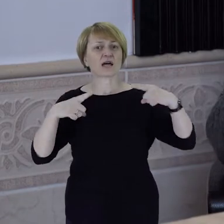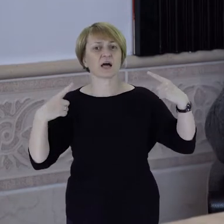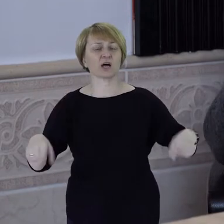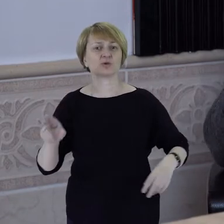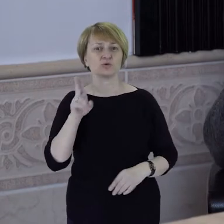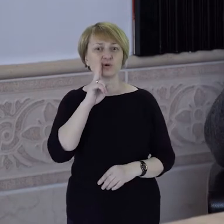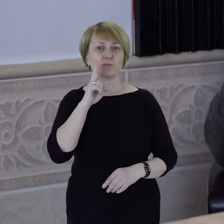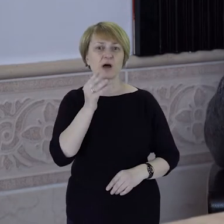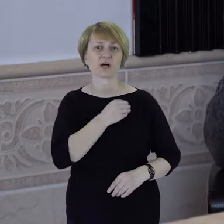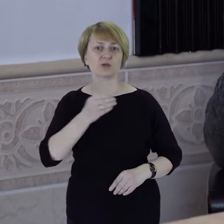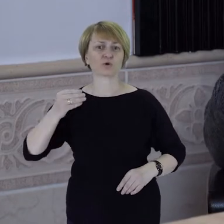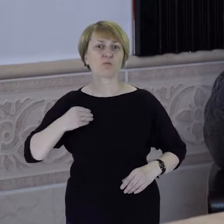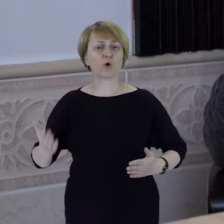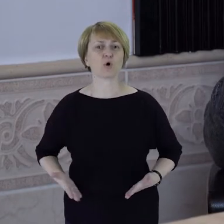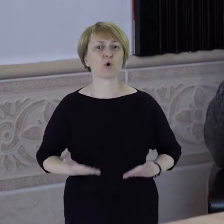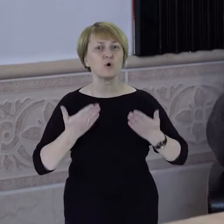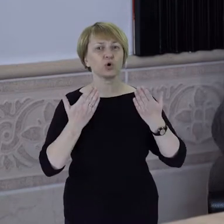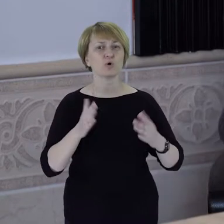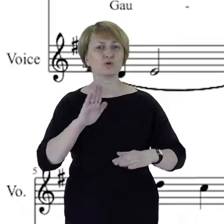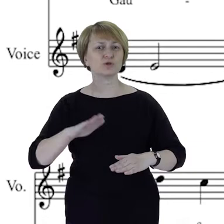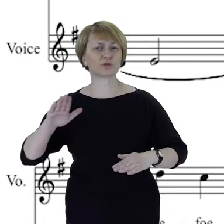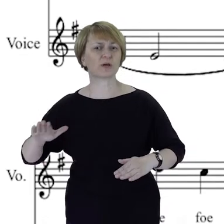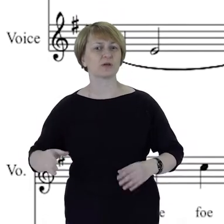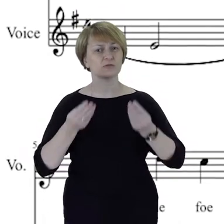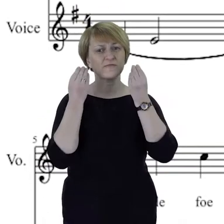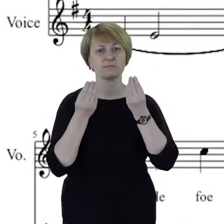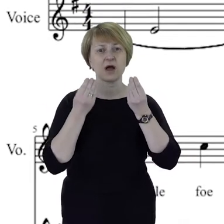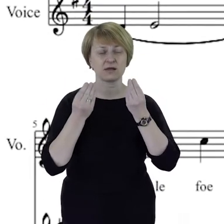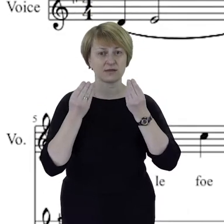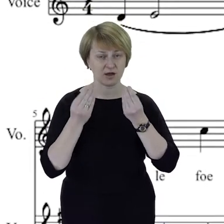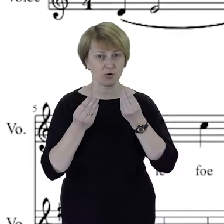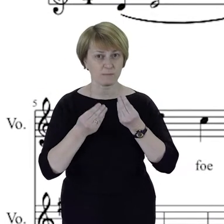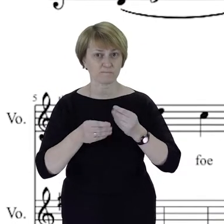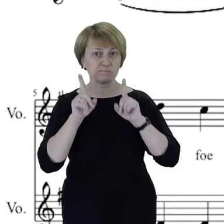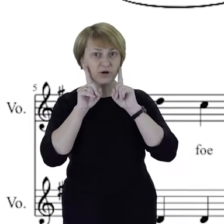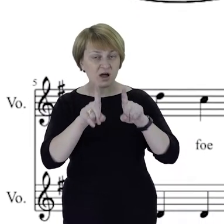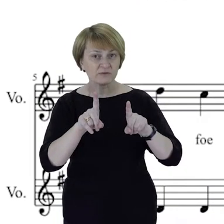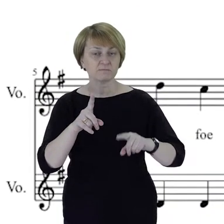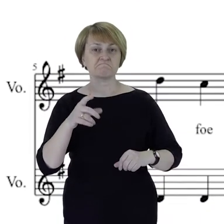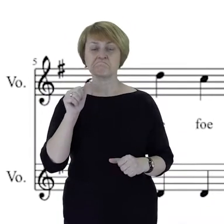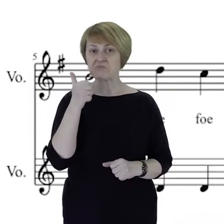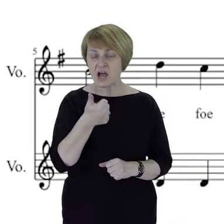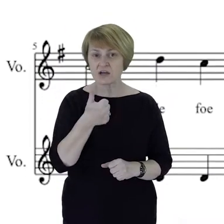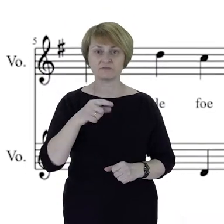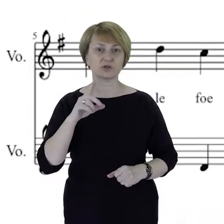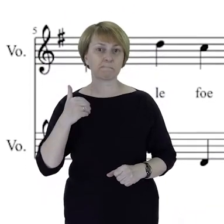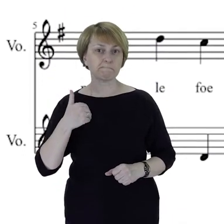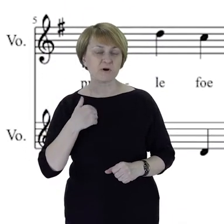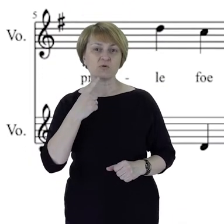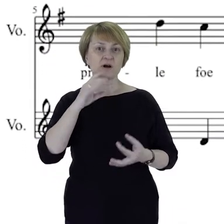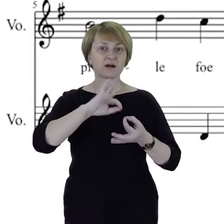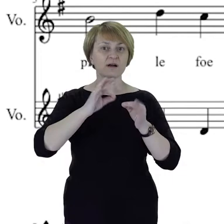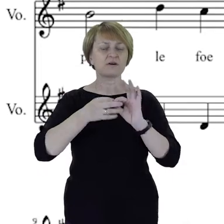płodna dziećmi szlachetnymi. Oczywiście oryginał w języku łacińskim, ale znany wam